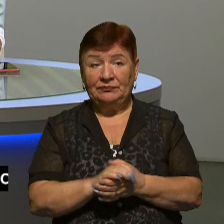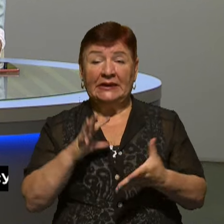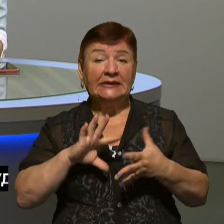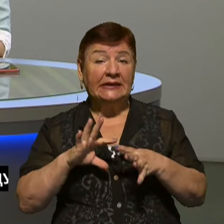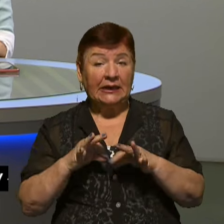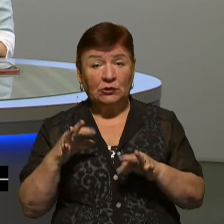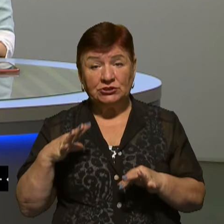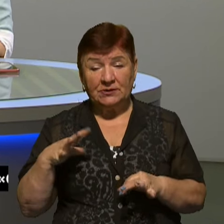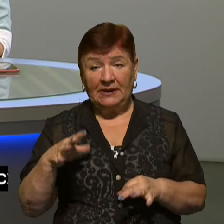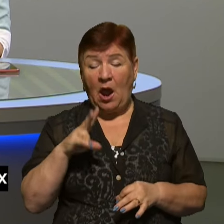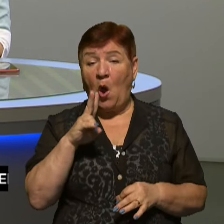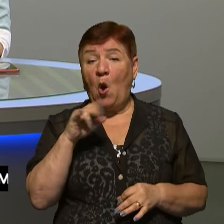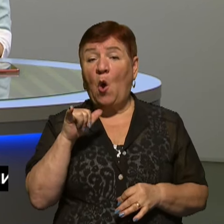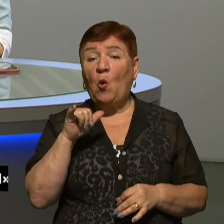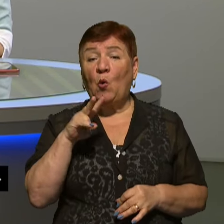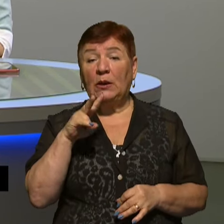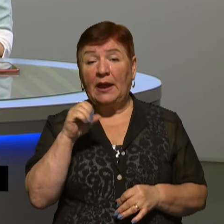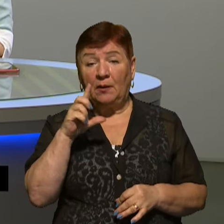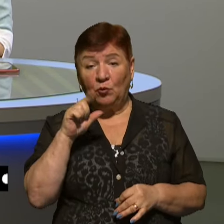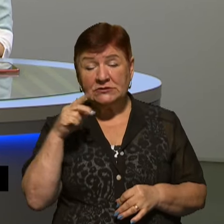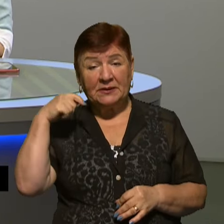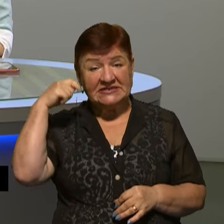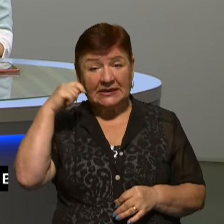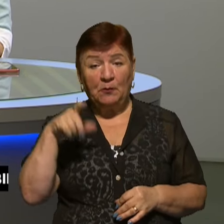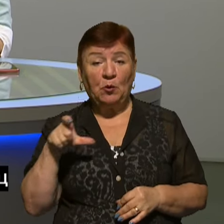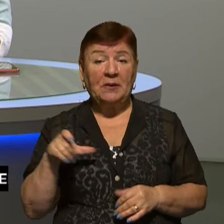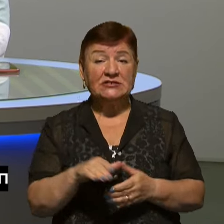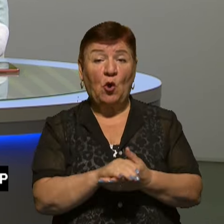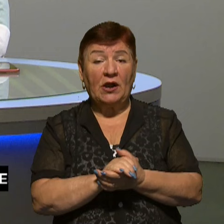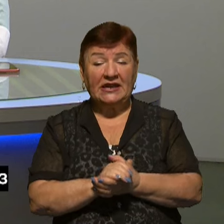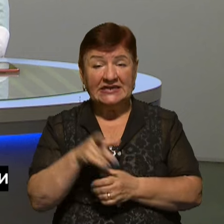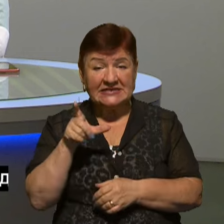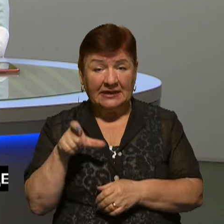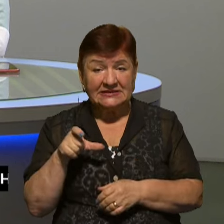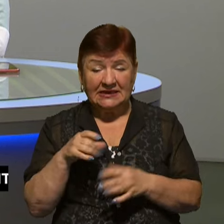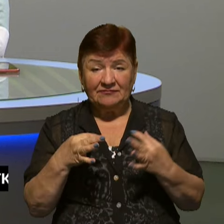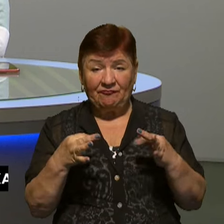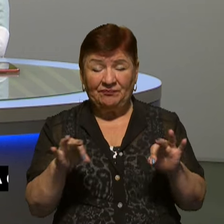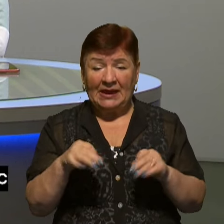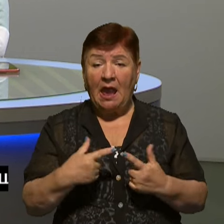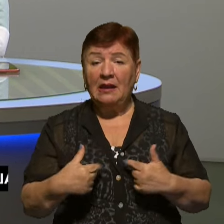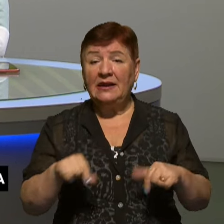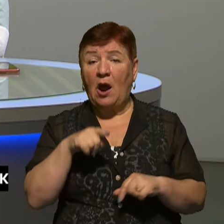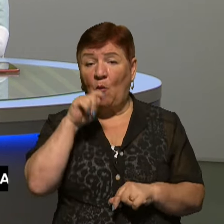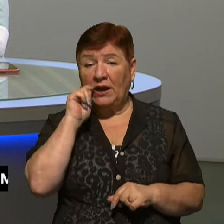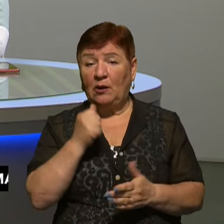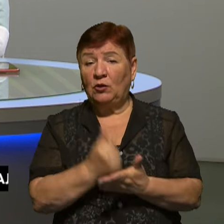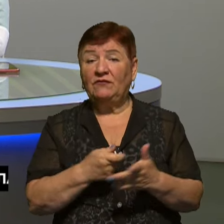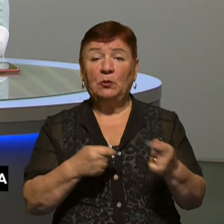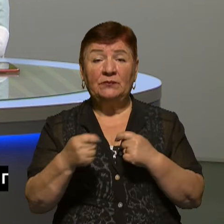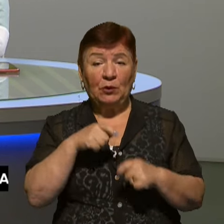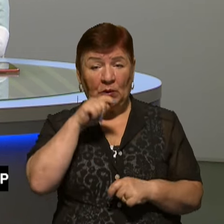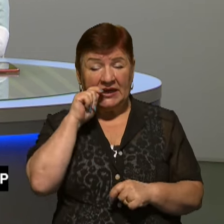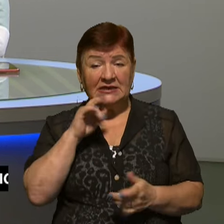про очікування візиту Кулеби до Пекіна. Далі говоримо із президентом громадської організації Ліберально-демократична ліга України, головним координатором